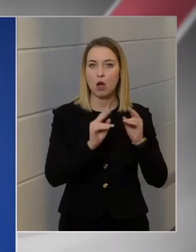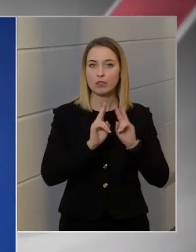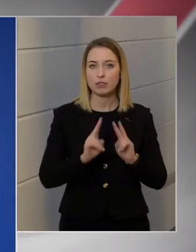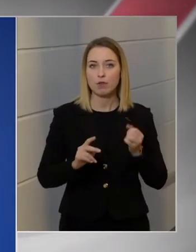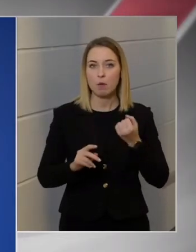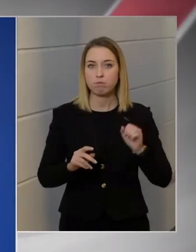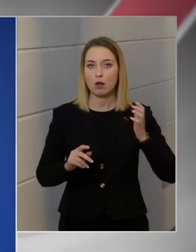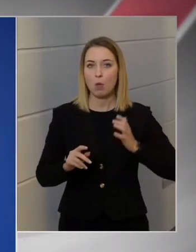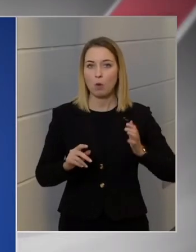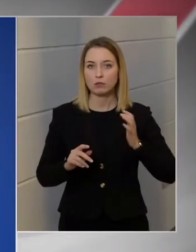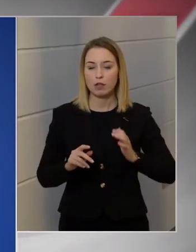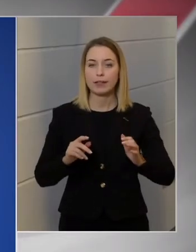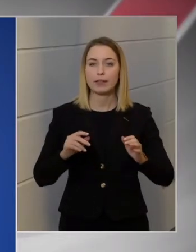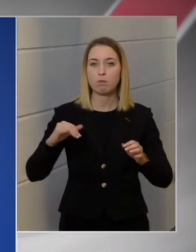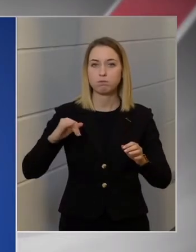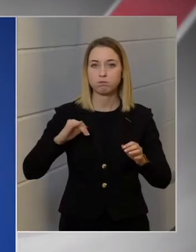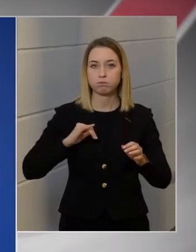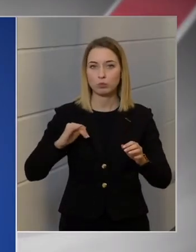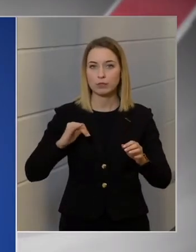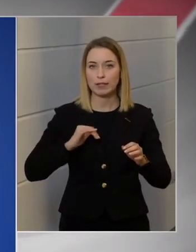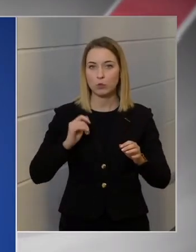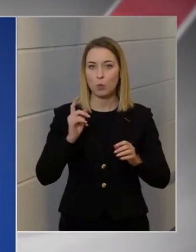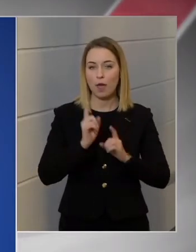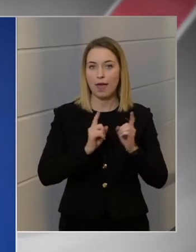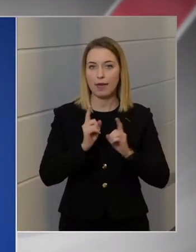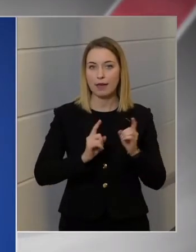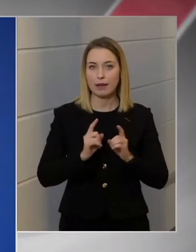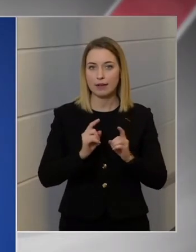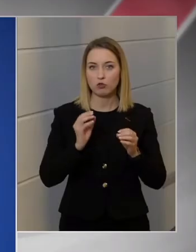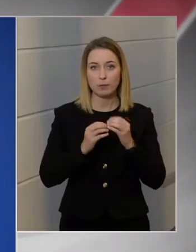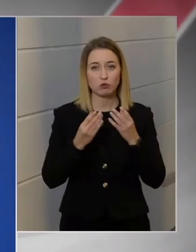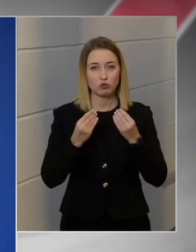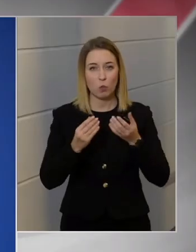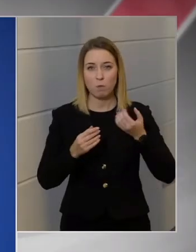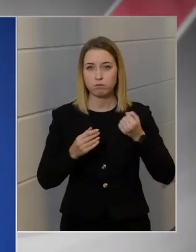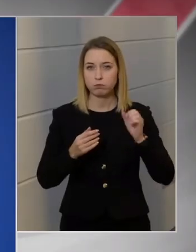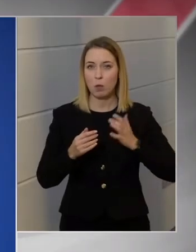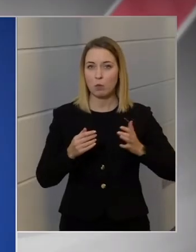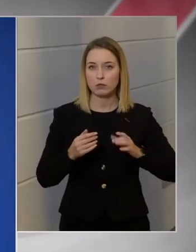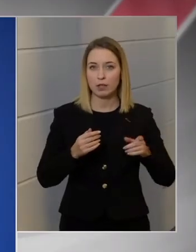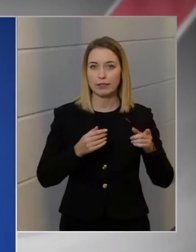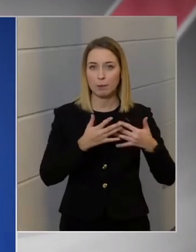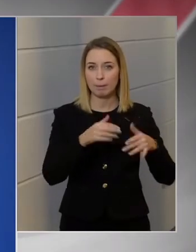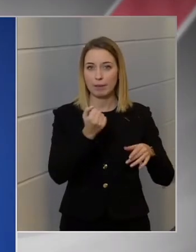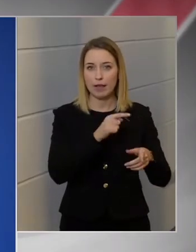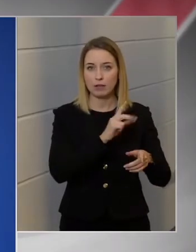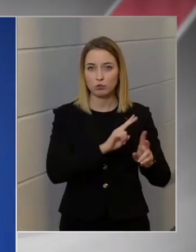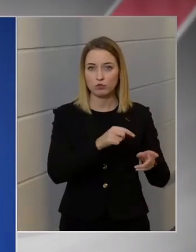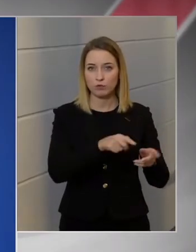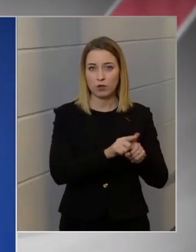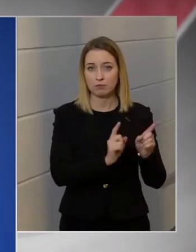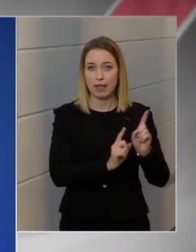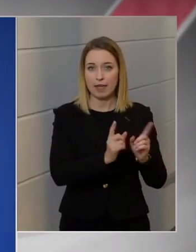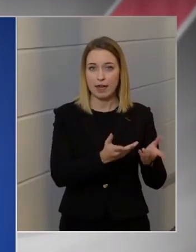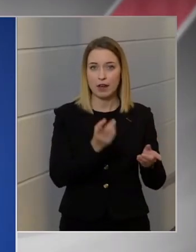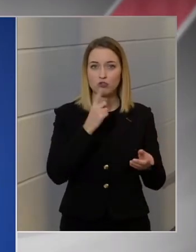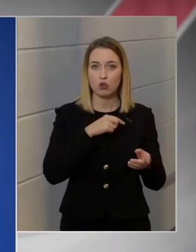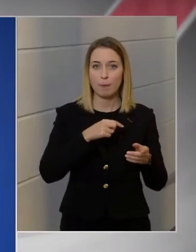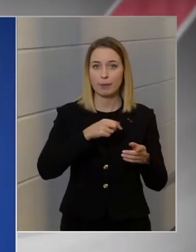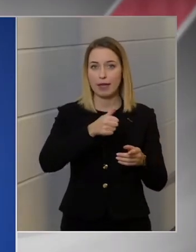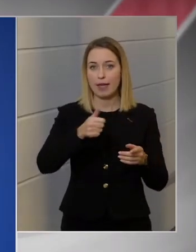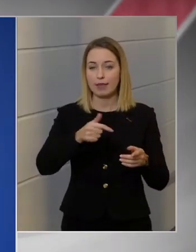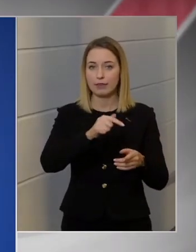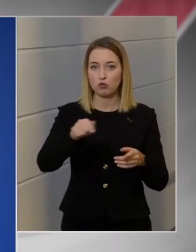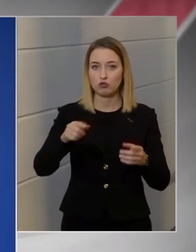baloldali milliárdos büntetőjárás indult, mert nagyon sok baloldali milliárdos élvelünk, és nem indult senkivel szemben sem eljárás. Tehát amit egyes országokban,